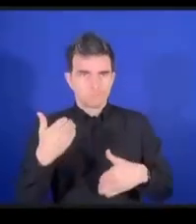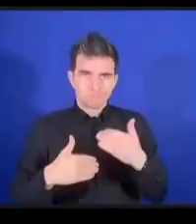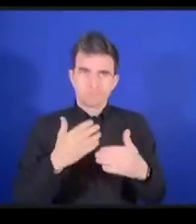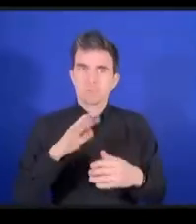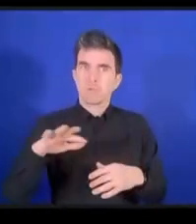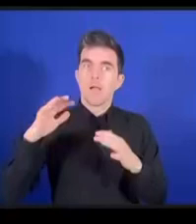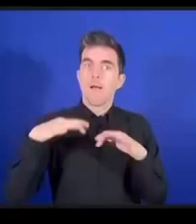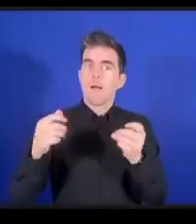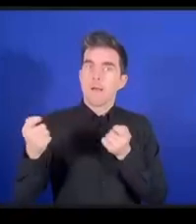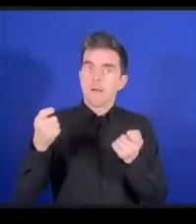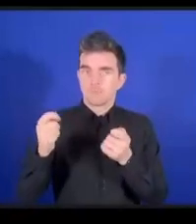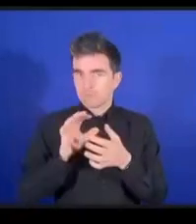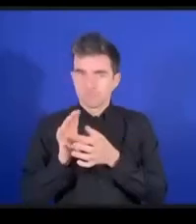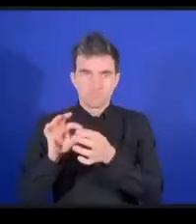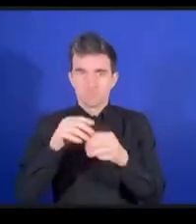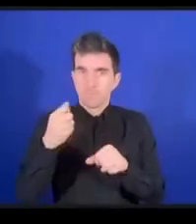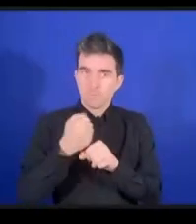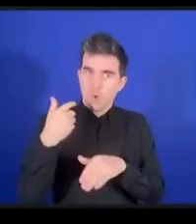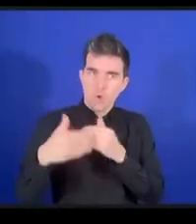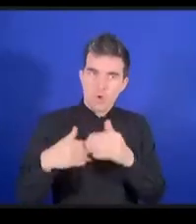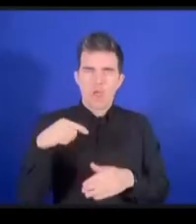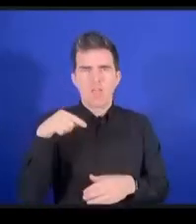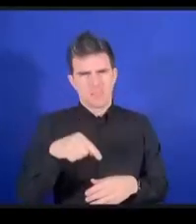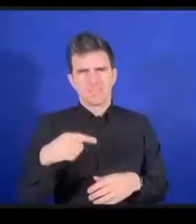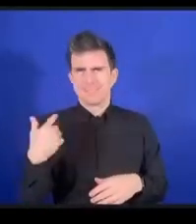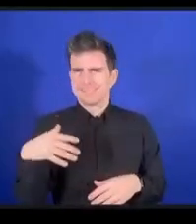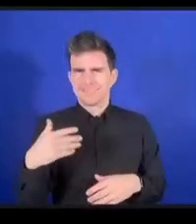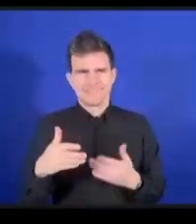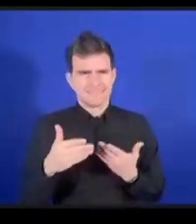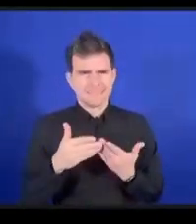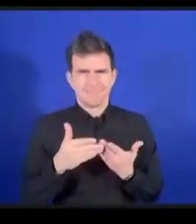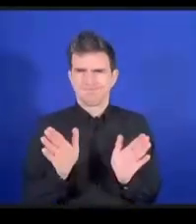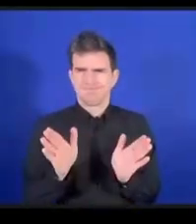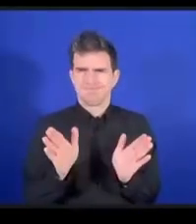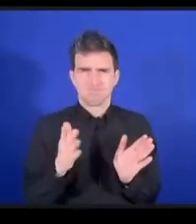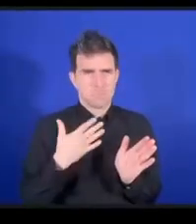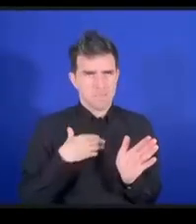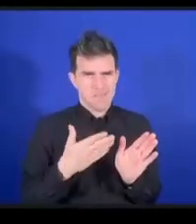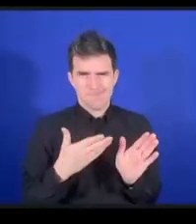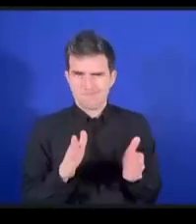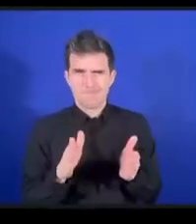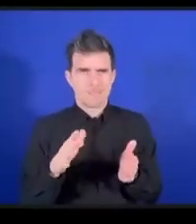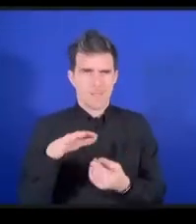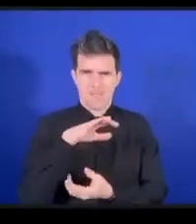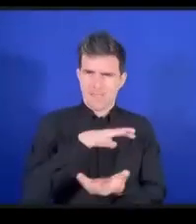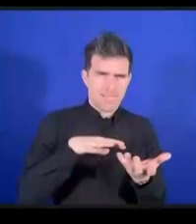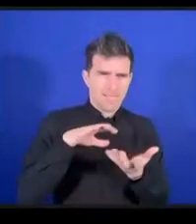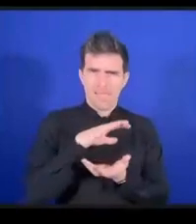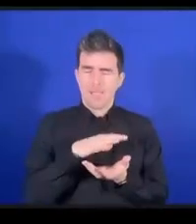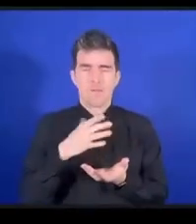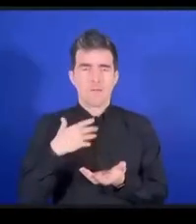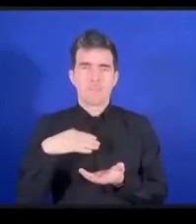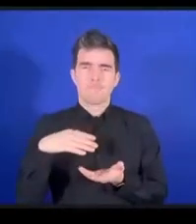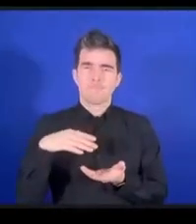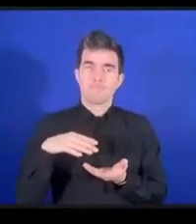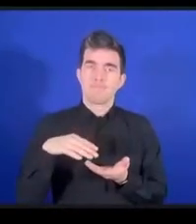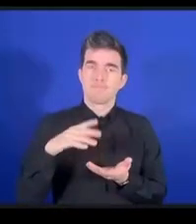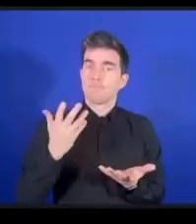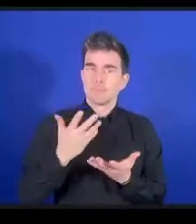な権力闘争なんですけれどもやはりIGFの作業というのをより業界に近づけてそして業界が